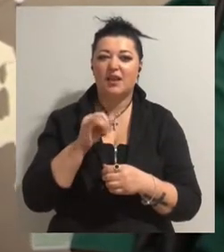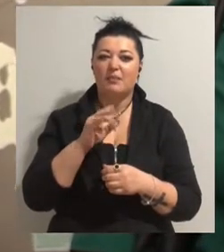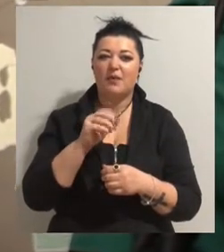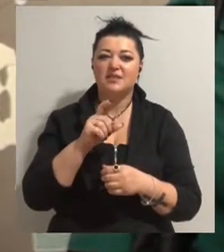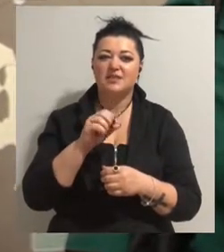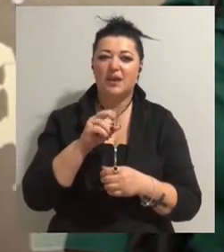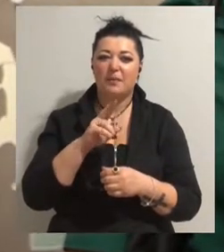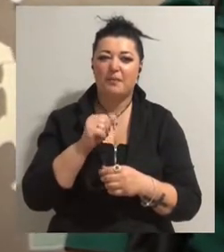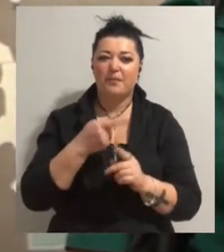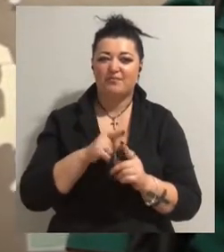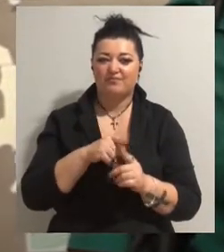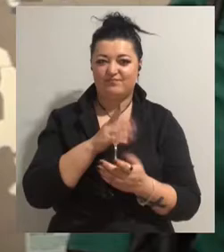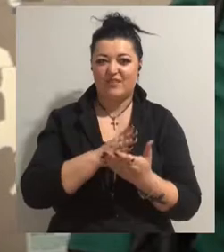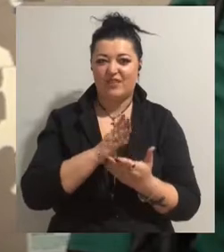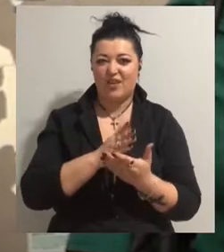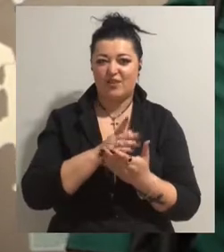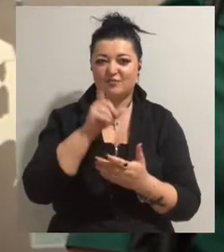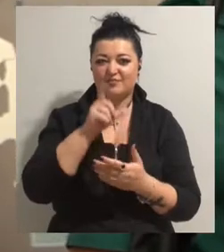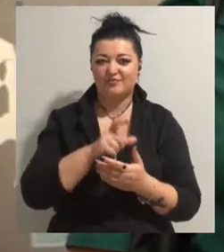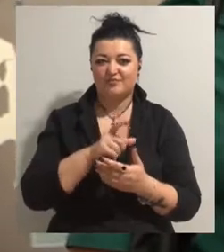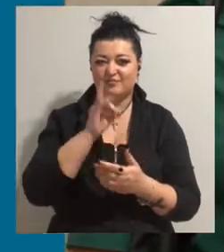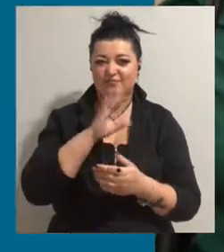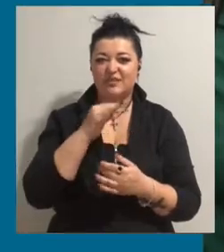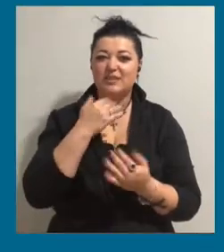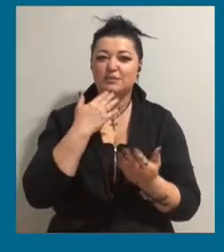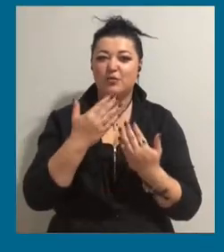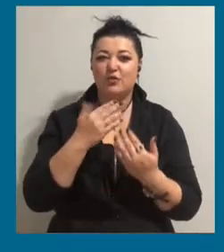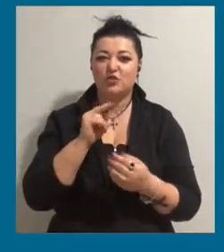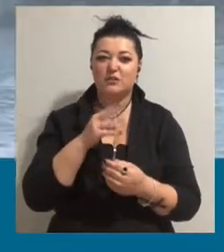якраз так і спілкувалися через месенджер.